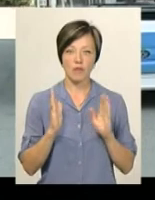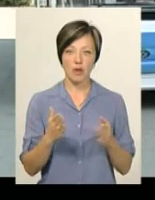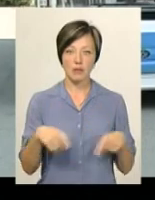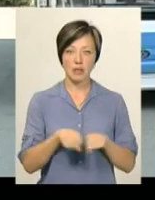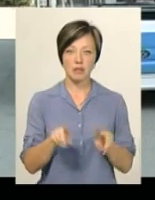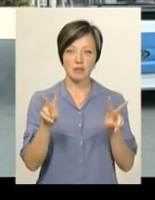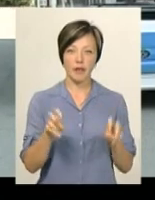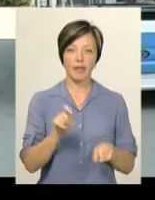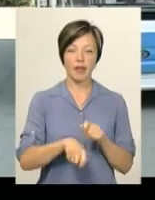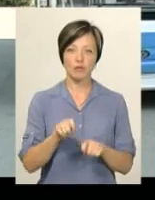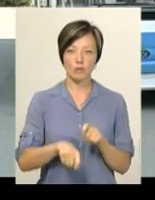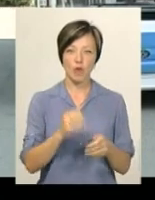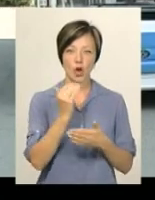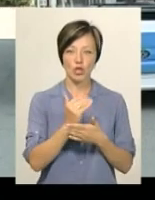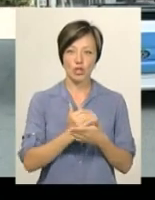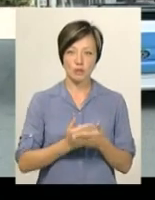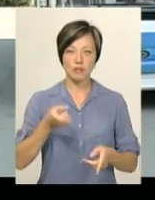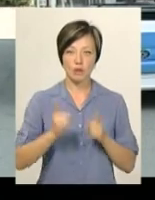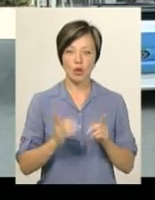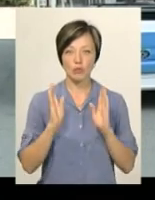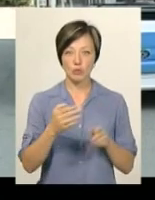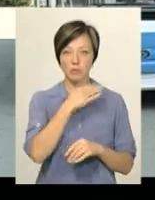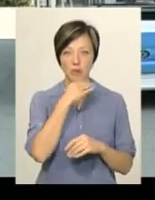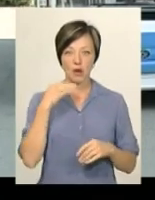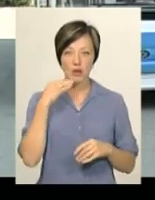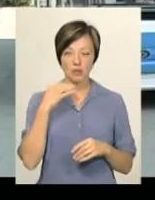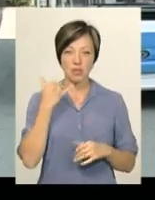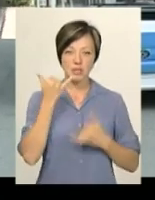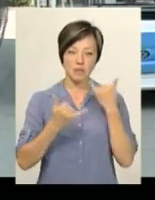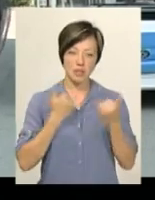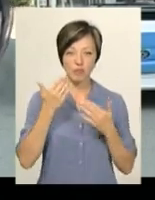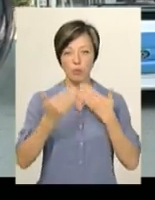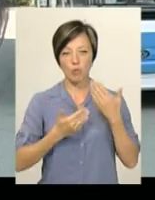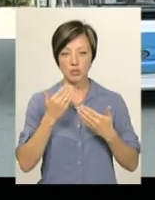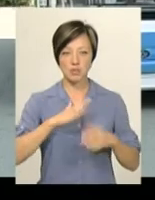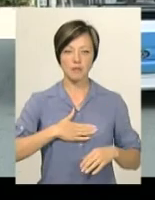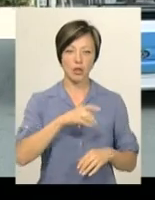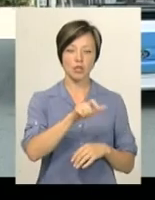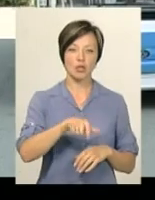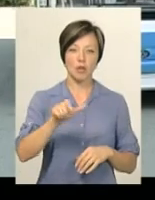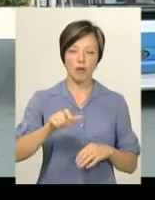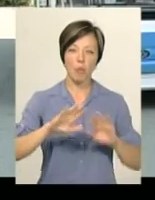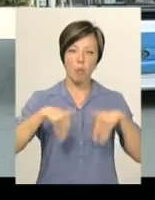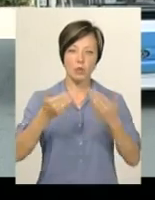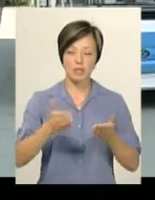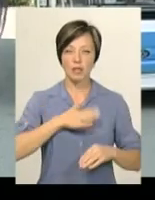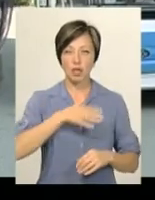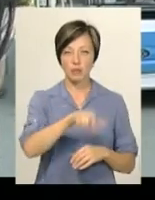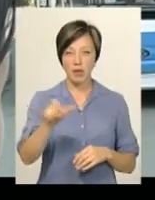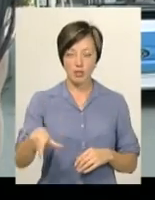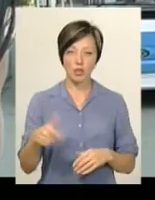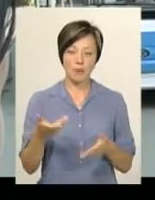званому тестовому режимі. Звичайно, буде багато, я думаю, дзвінків, пропозицій від наших мешканців. І ми вже